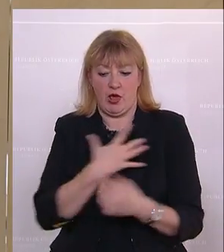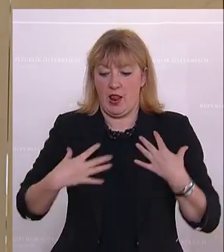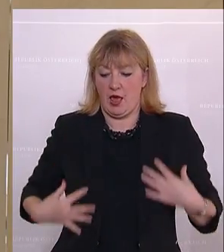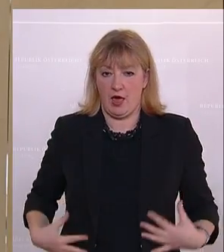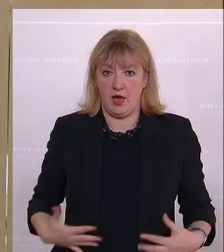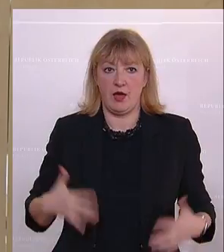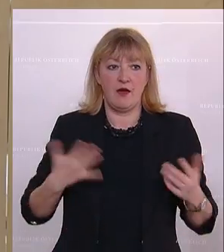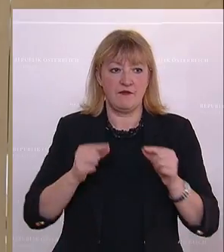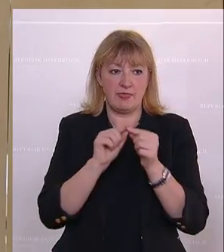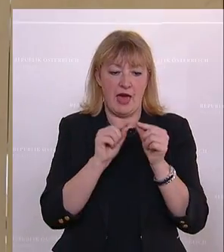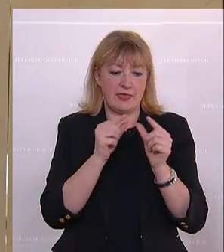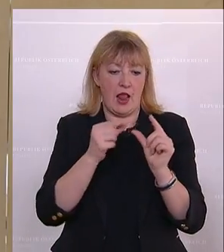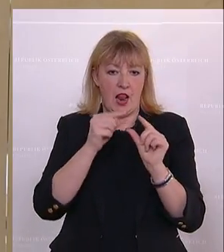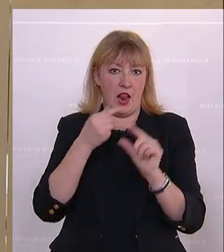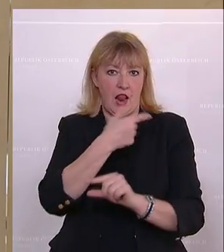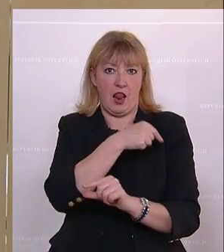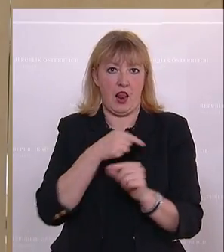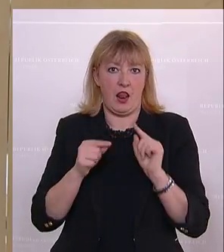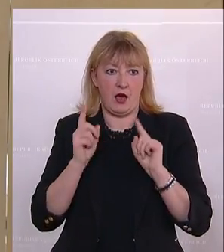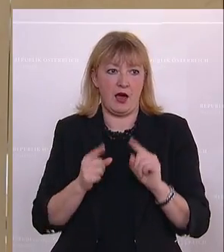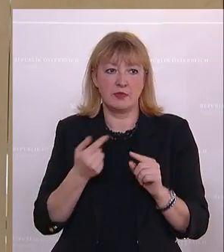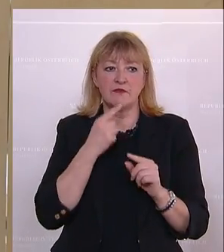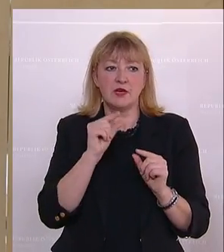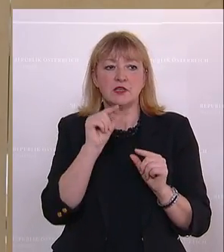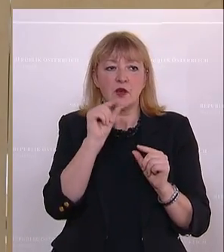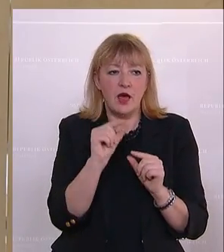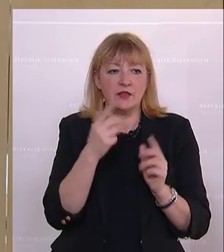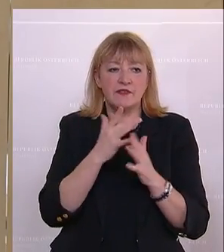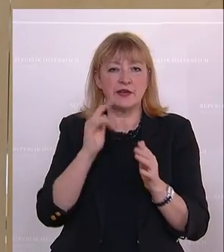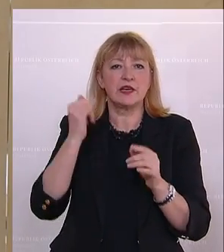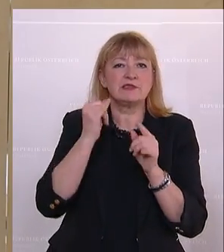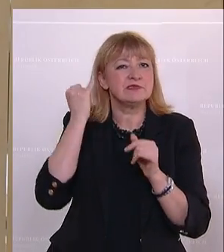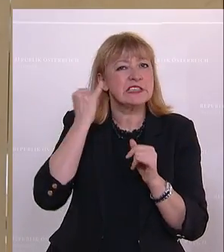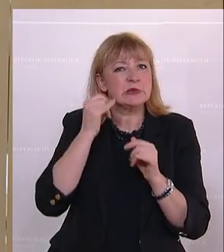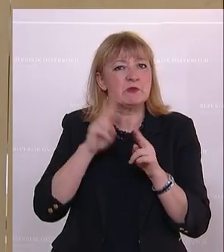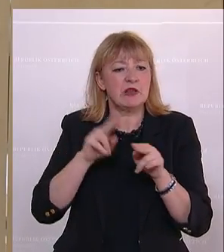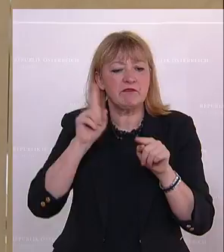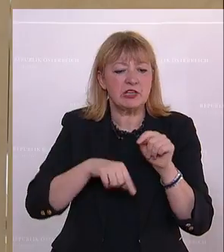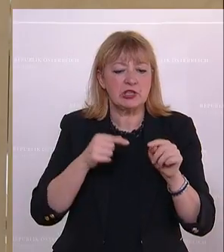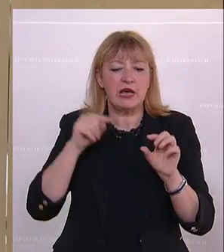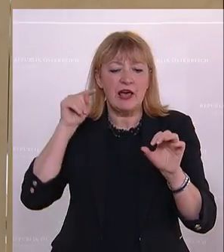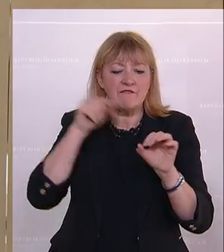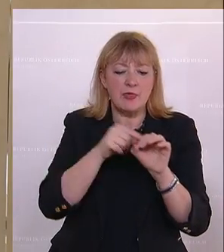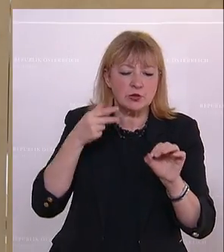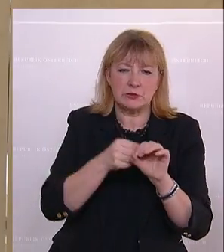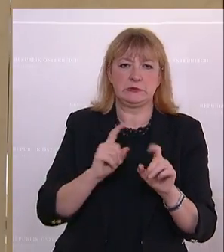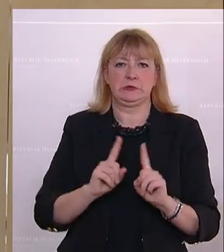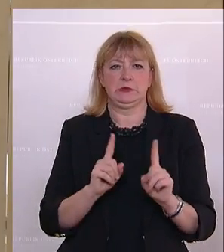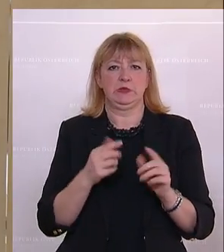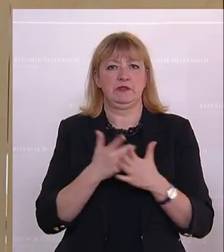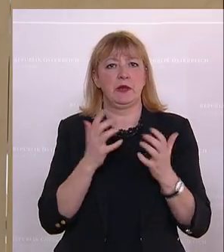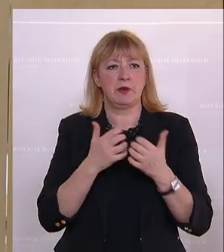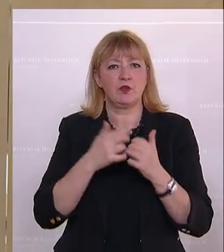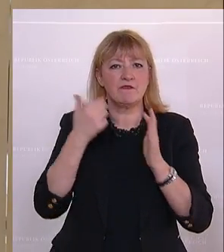in Reichweite der Nadel liegen, die sind zu klein, um eine versehentliche intravenöse Gabe zu ermöglichen. Berichte über Verletzungen